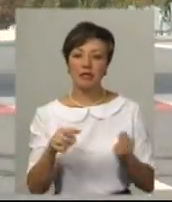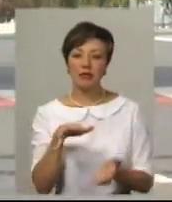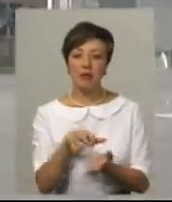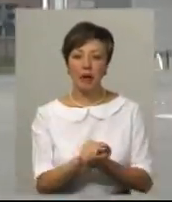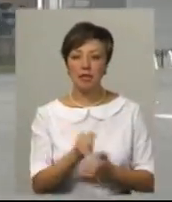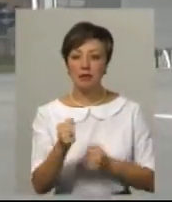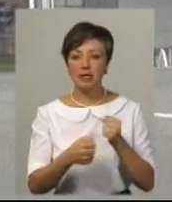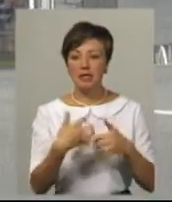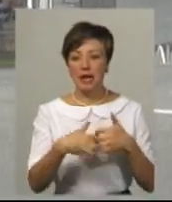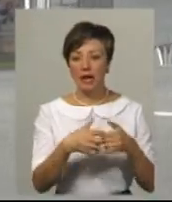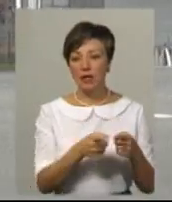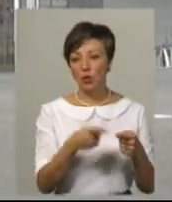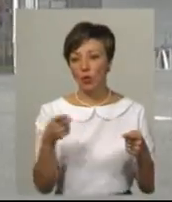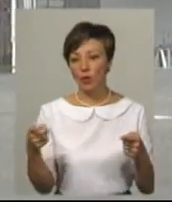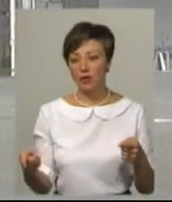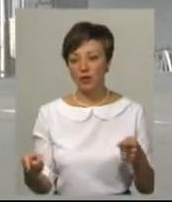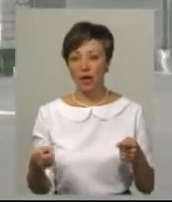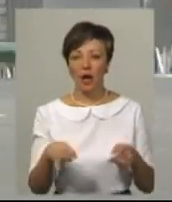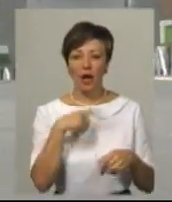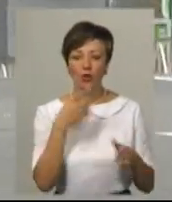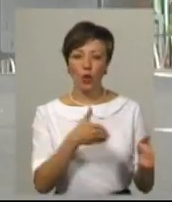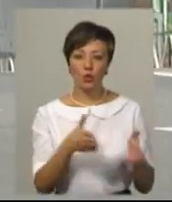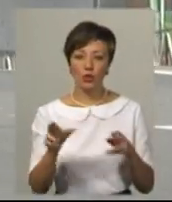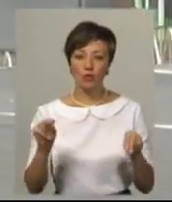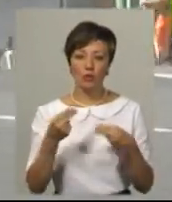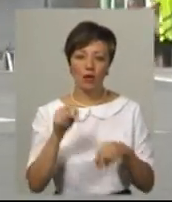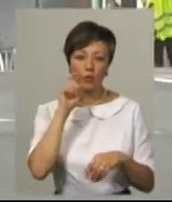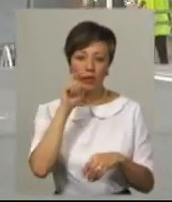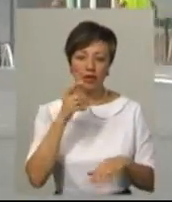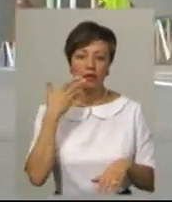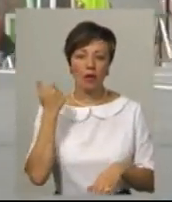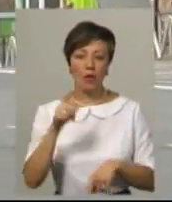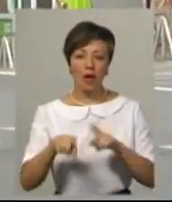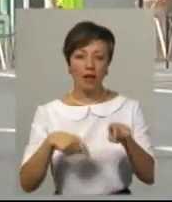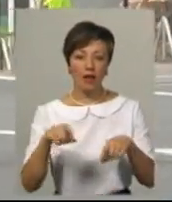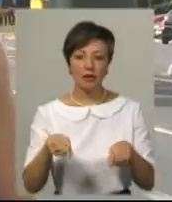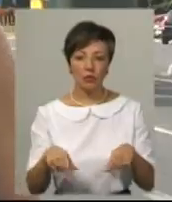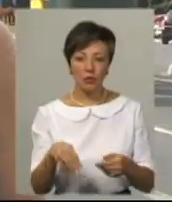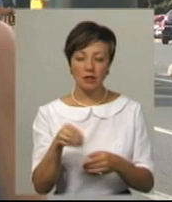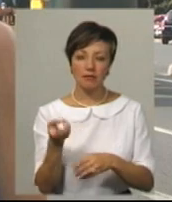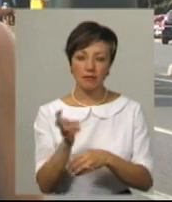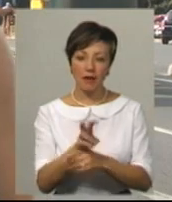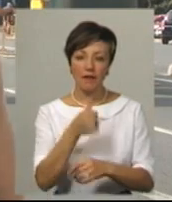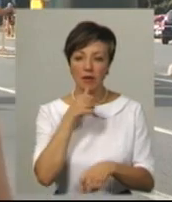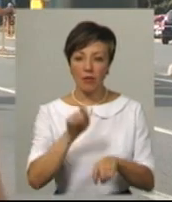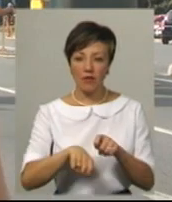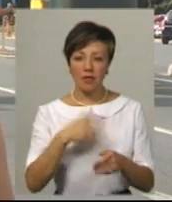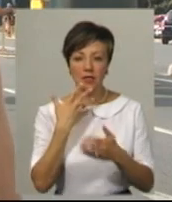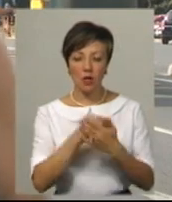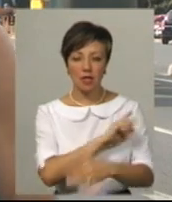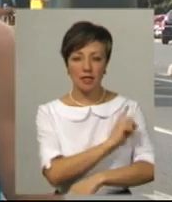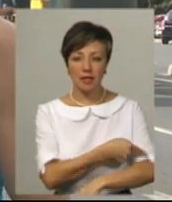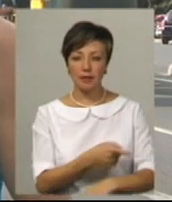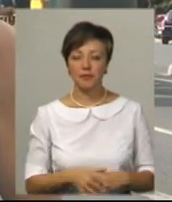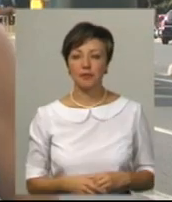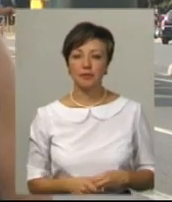займається бігом на середні та довгі дистанції. Каже, готується до чемпіонату України з легкої атлетики. Сюди завітав випробувати свої сили. Що